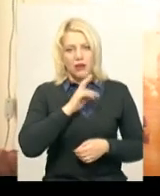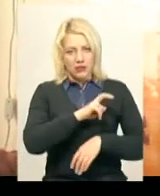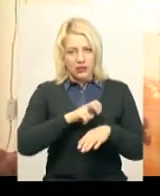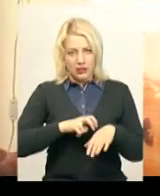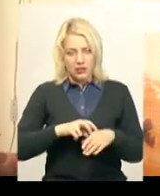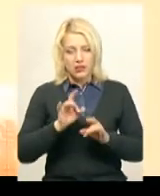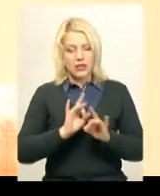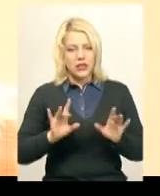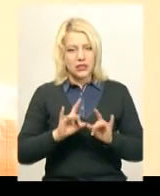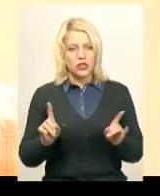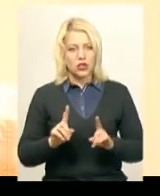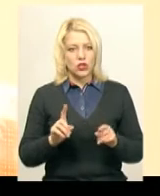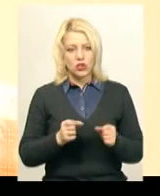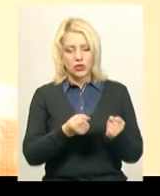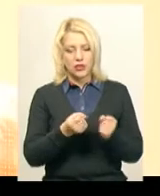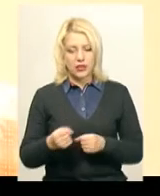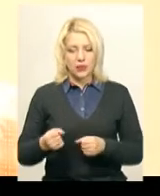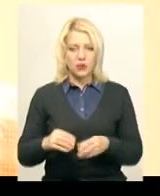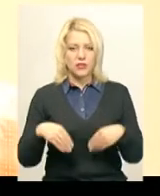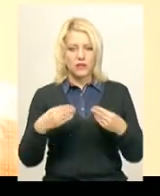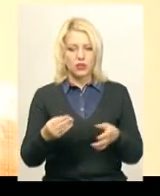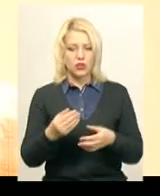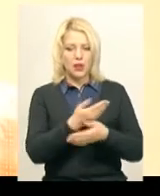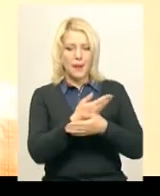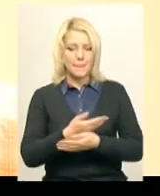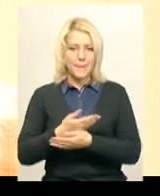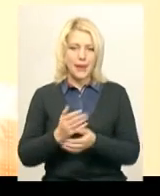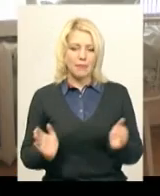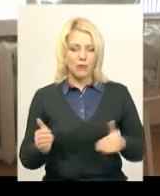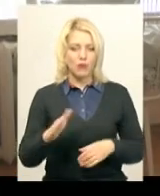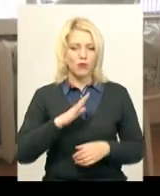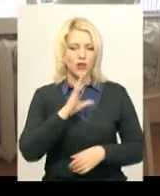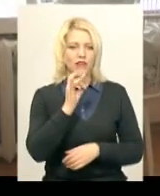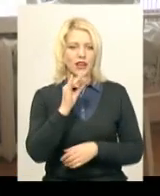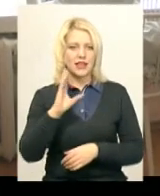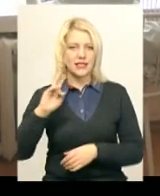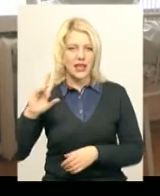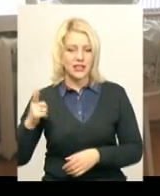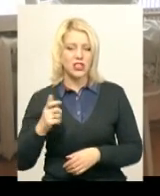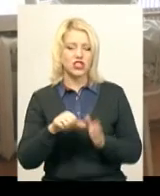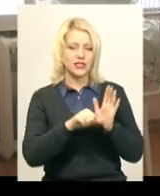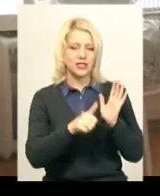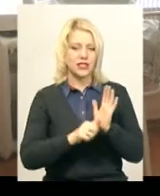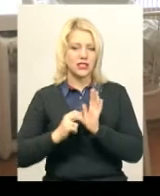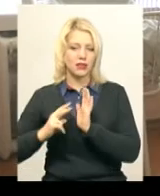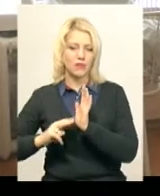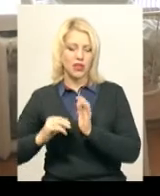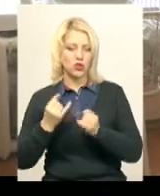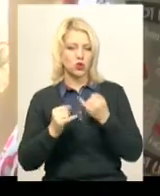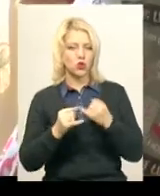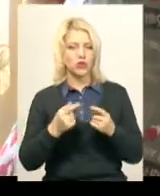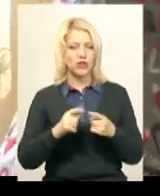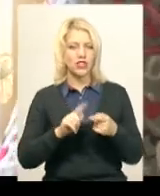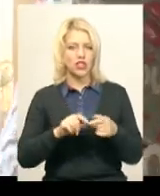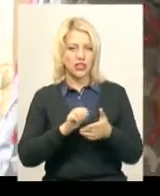лікарні розповідає, затримки з видачою бебі-боксів були у вересні та 16-17 жовтня. Через це шістьом породілям довелось